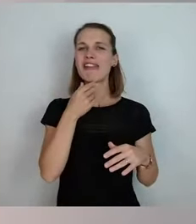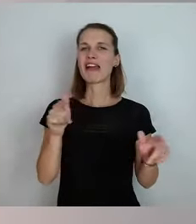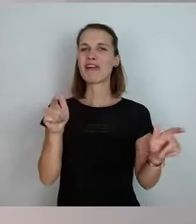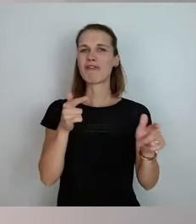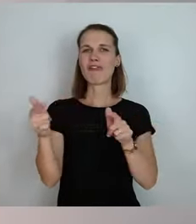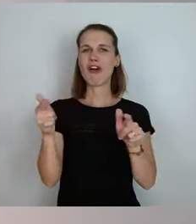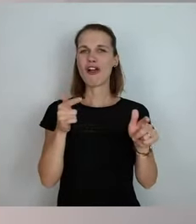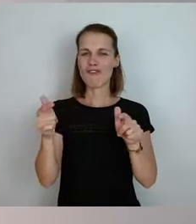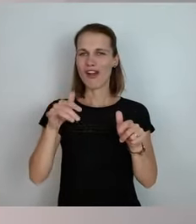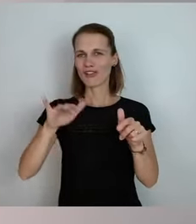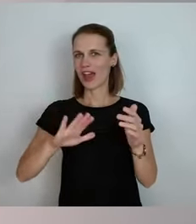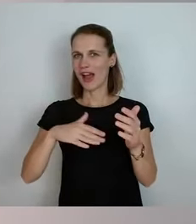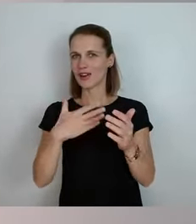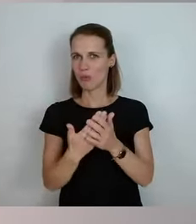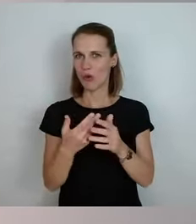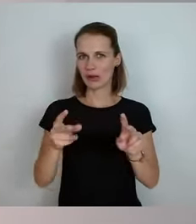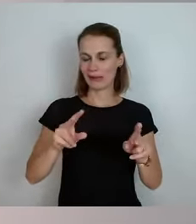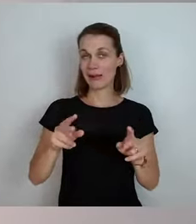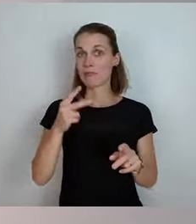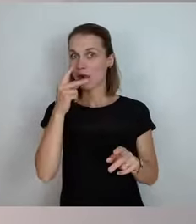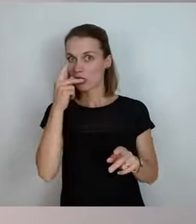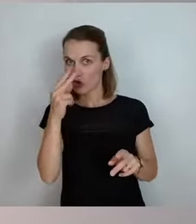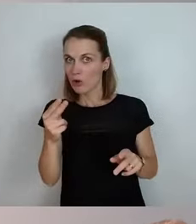Mal gucken, ob wir uns verdient haben bis dahin.